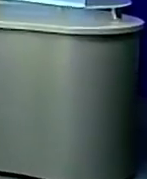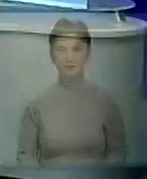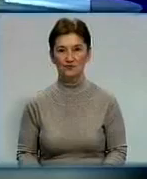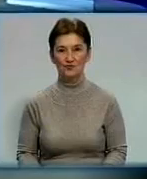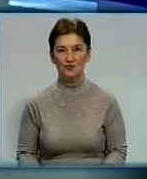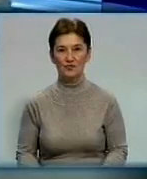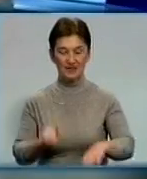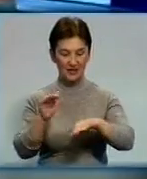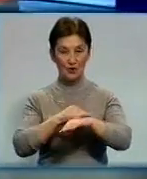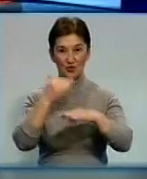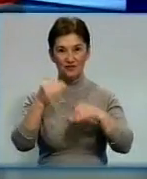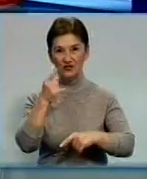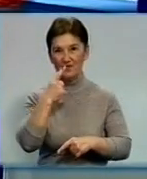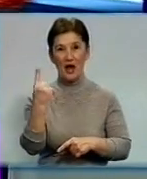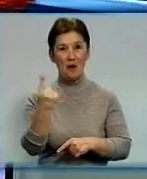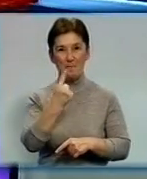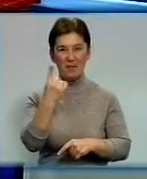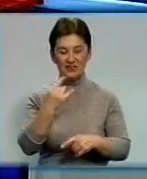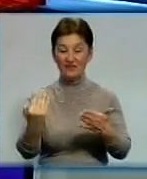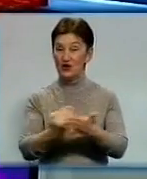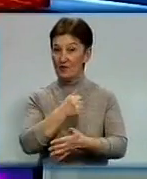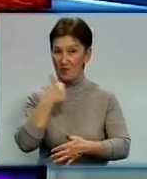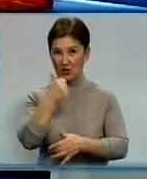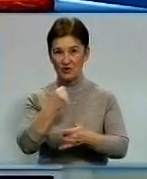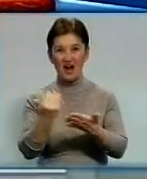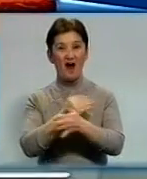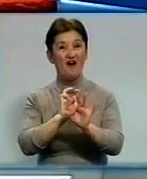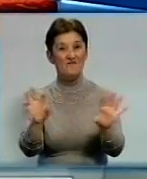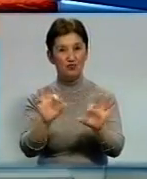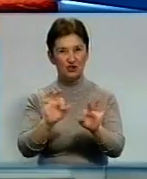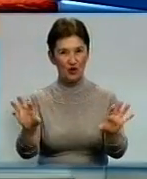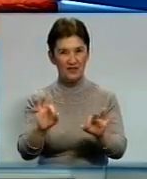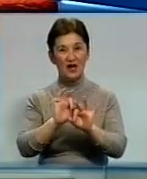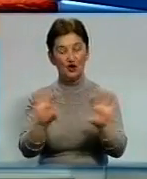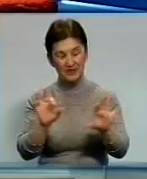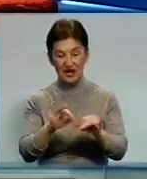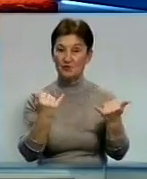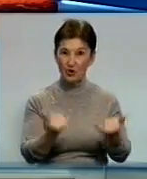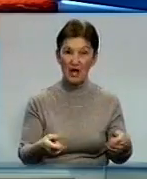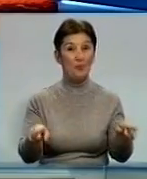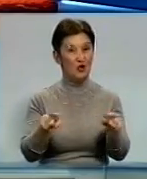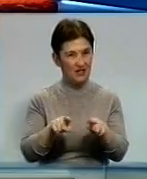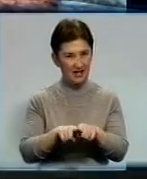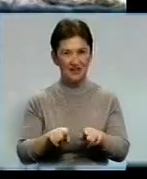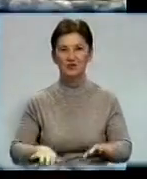Доброго вечора, до вашої ваги перший у новому році випуск новин на каналі Кірвагорати. Розкажемо сьогодні про таке.